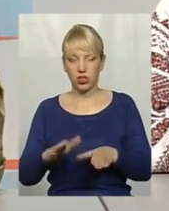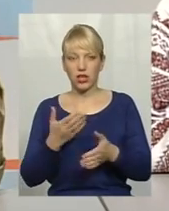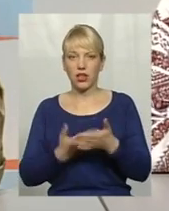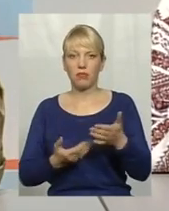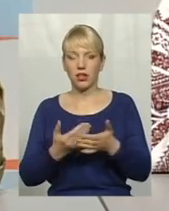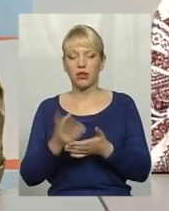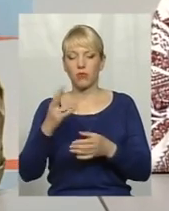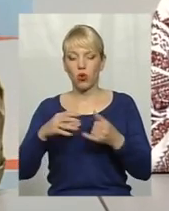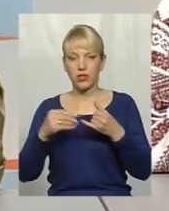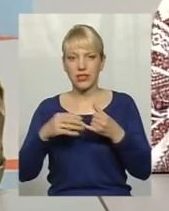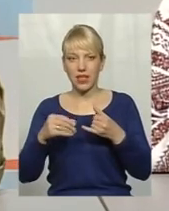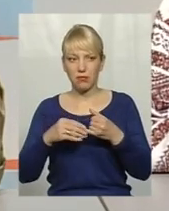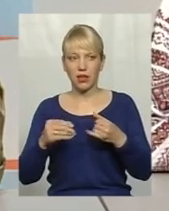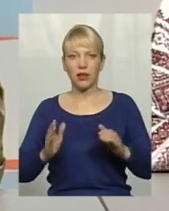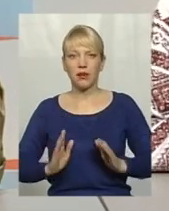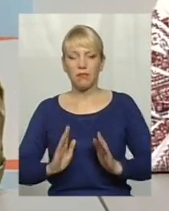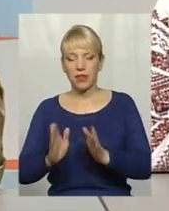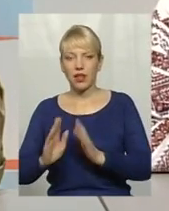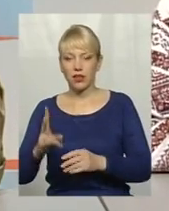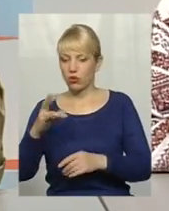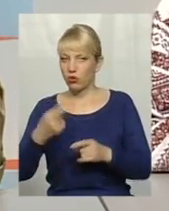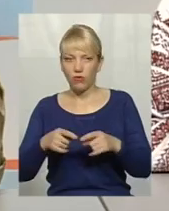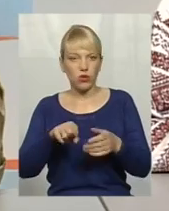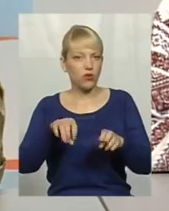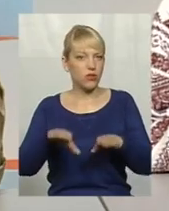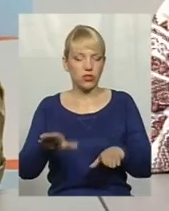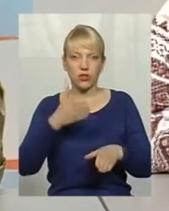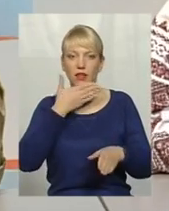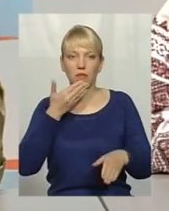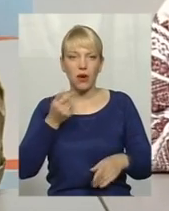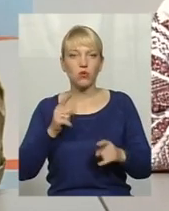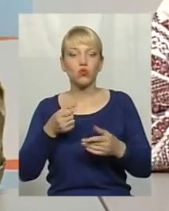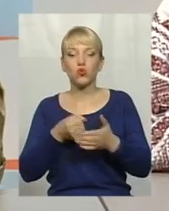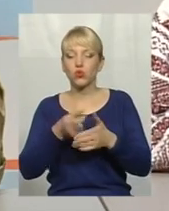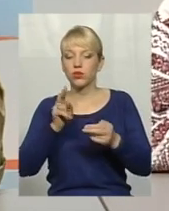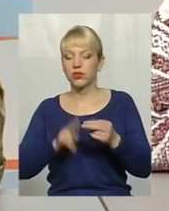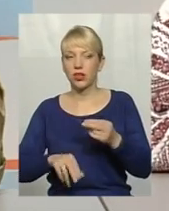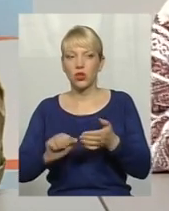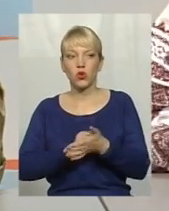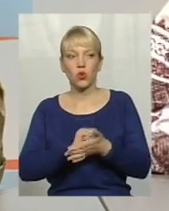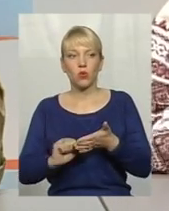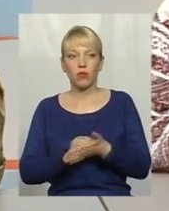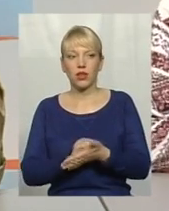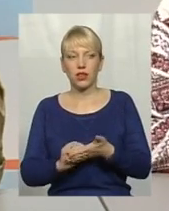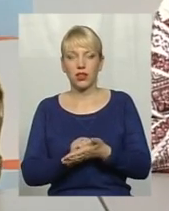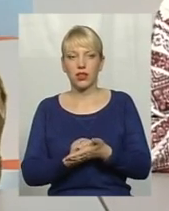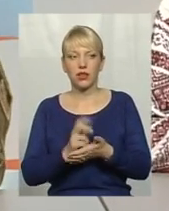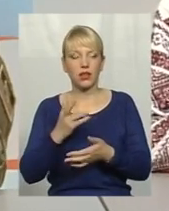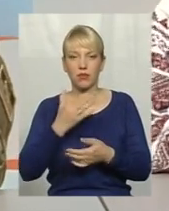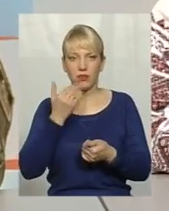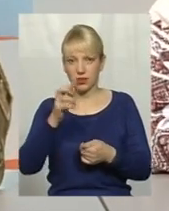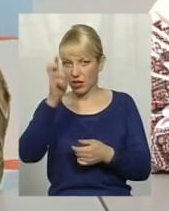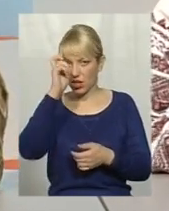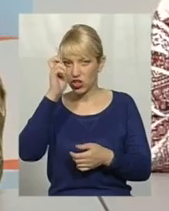земельне питання, а воно не вирішується, не вирішується, тому що не до кінця документи... Тобто